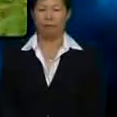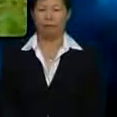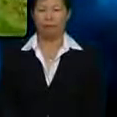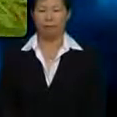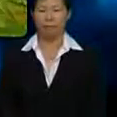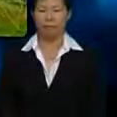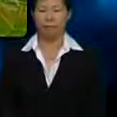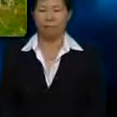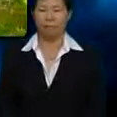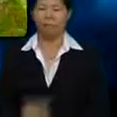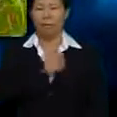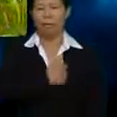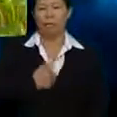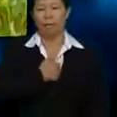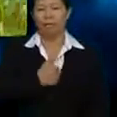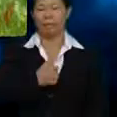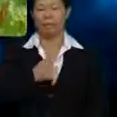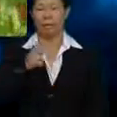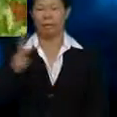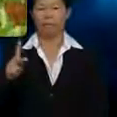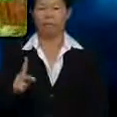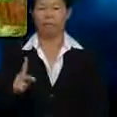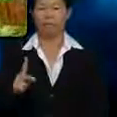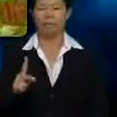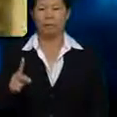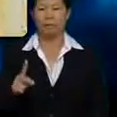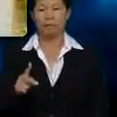Maafkan ibu sebab Datang sini